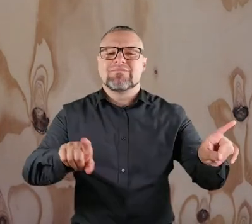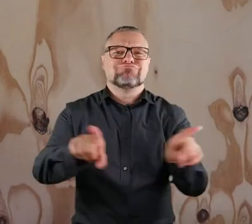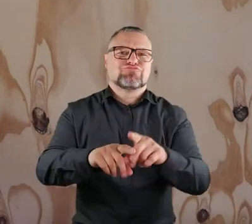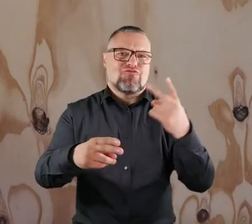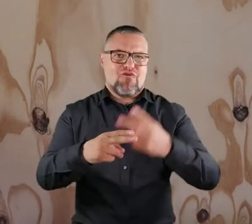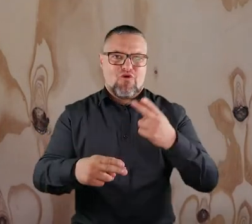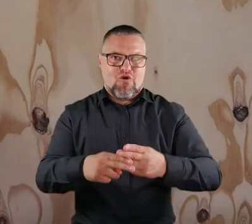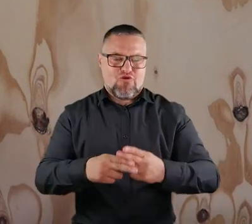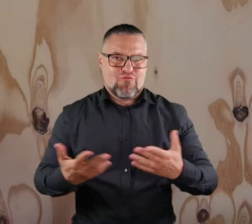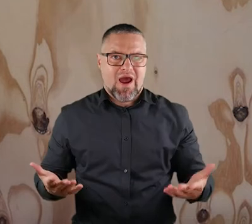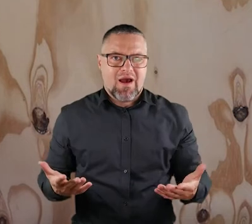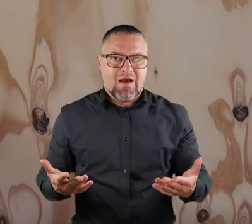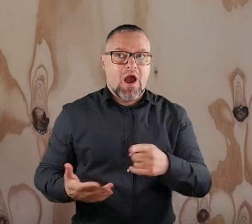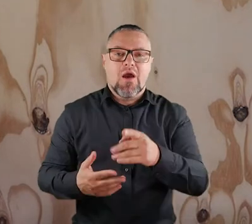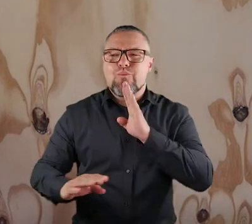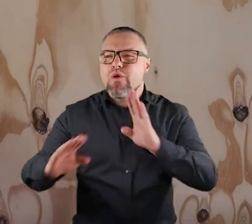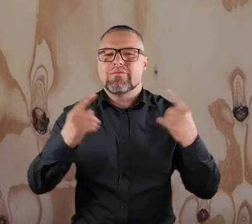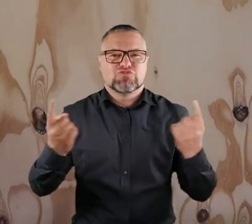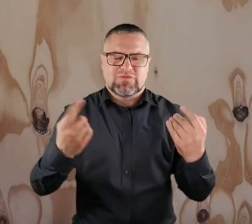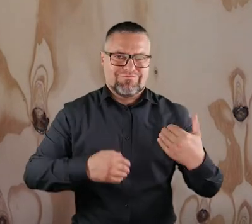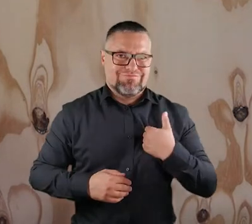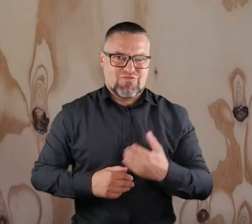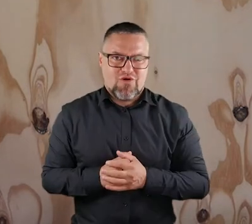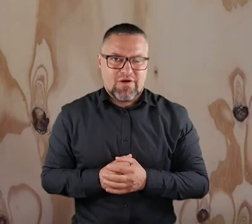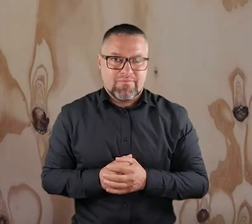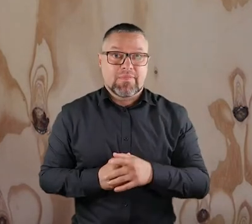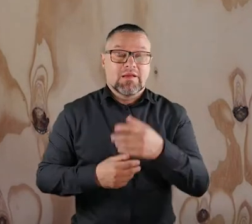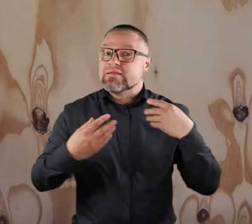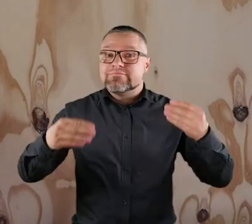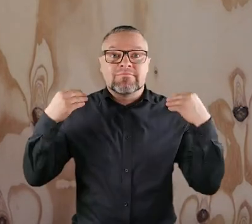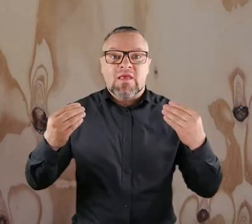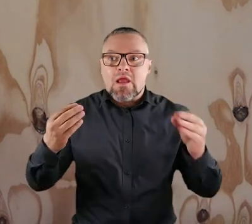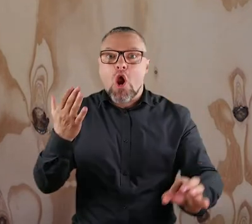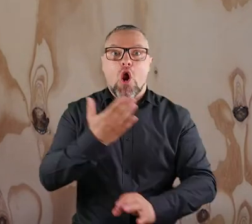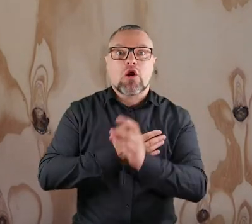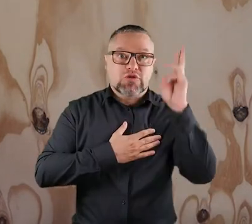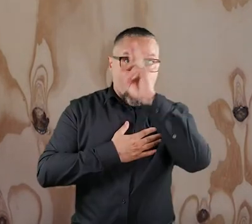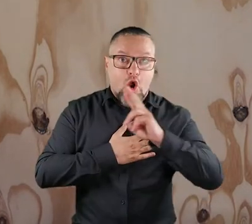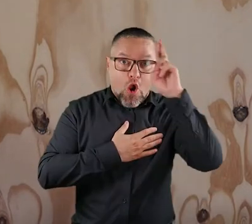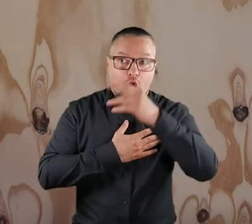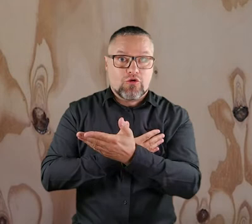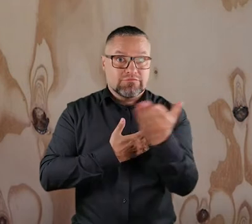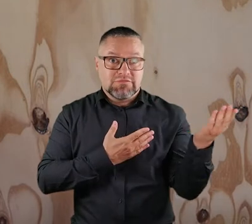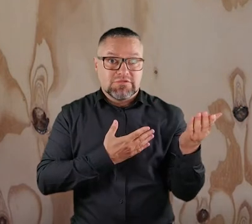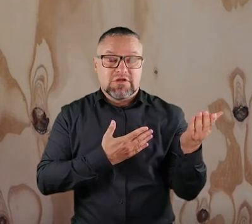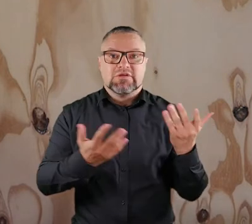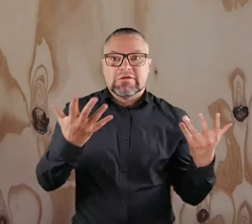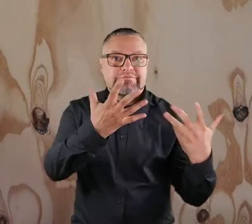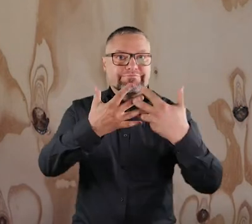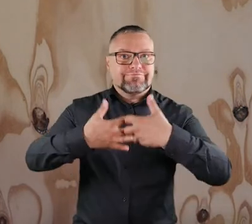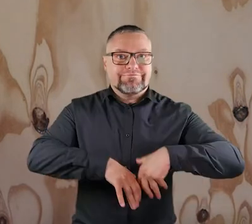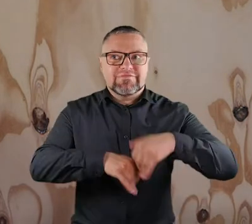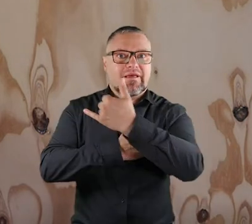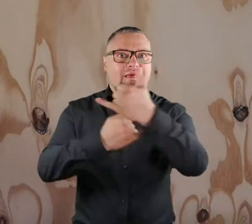samą chorobę i były w podobnej sytuacji. Jest to też wspaniała okazja dla rodziców do